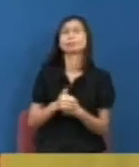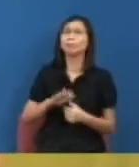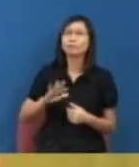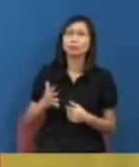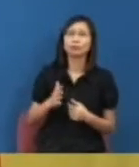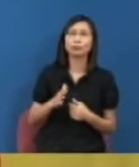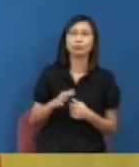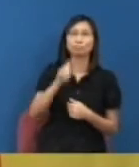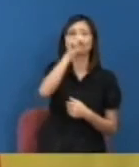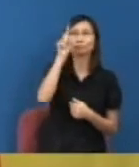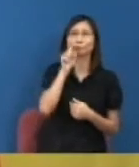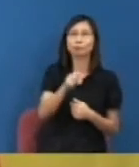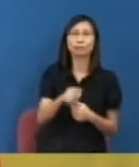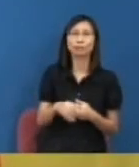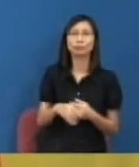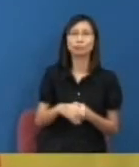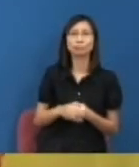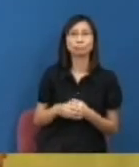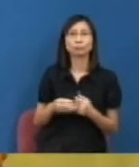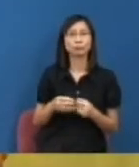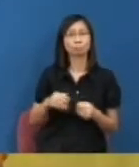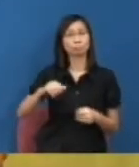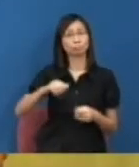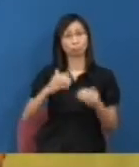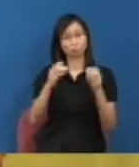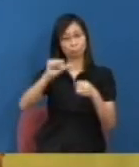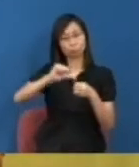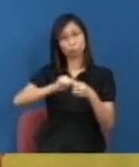所以其實你會見到整個大學